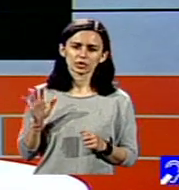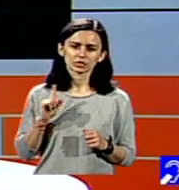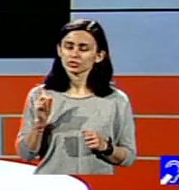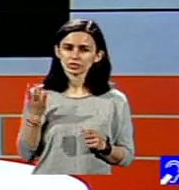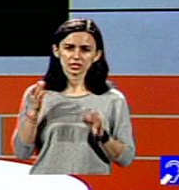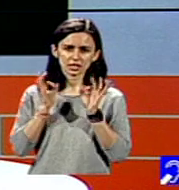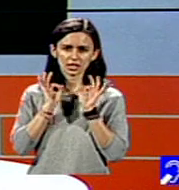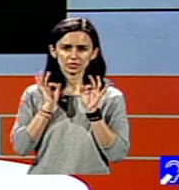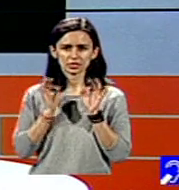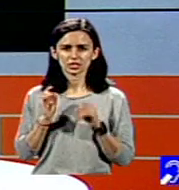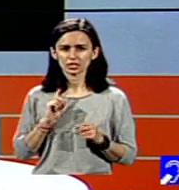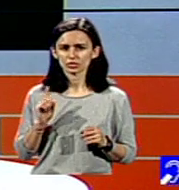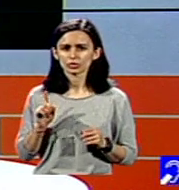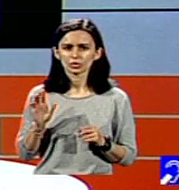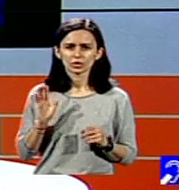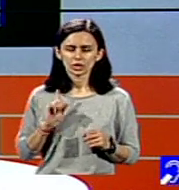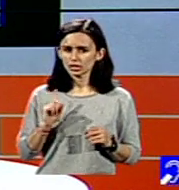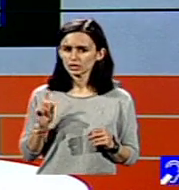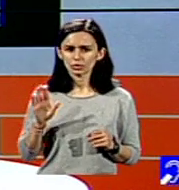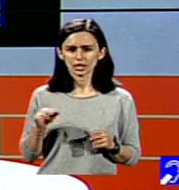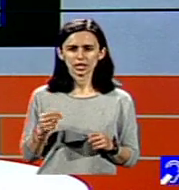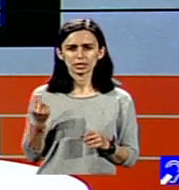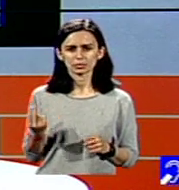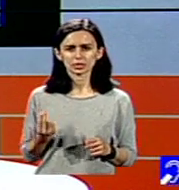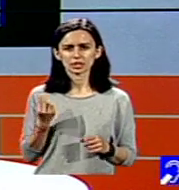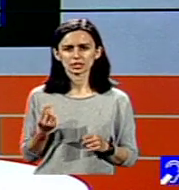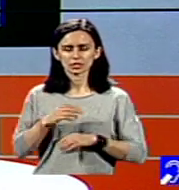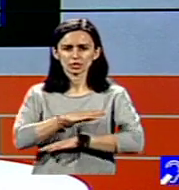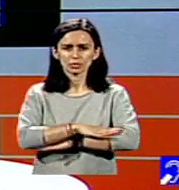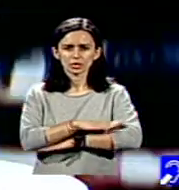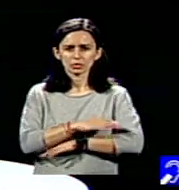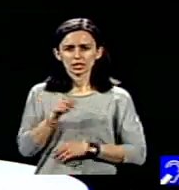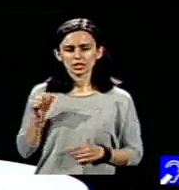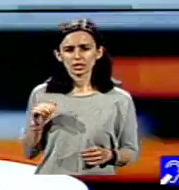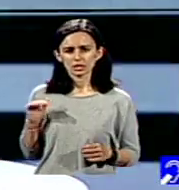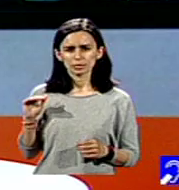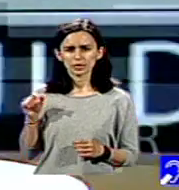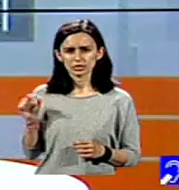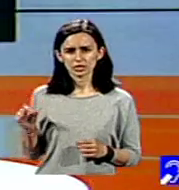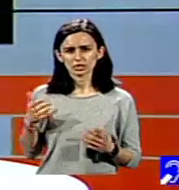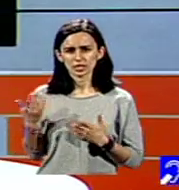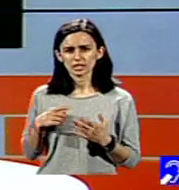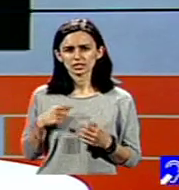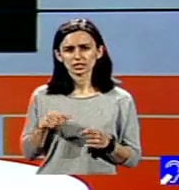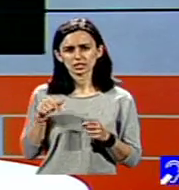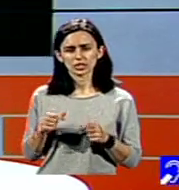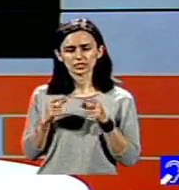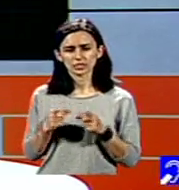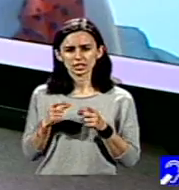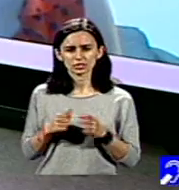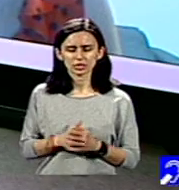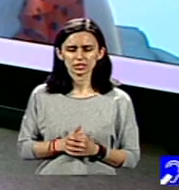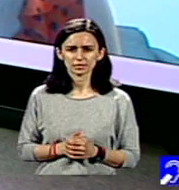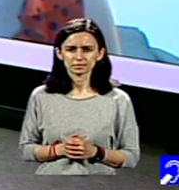credea și că de fapt nu aduce în bunătățiri comportamentale celor care se află în astfel de situații de comportamente hetero sau autoagresive.